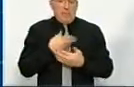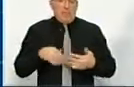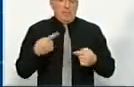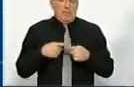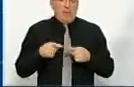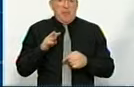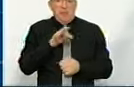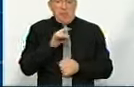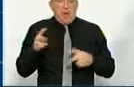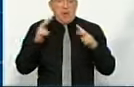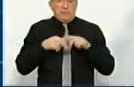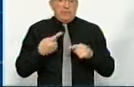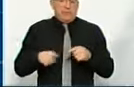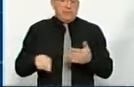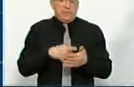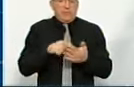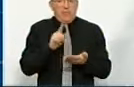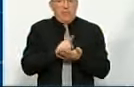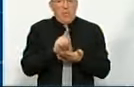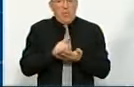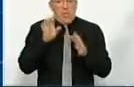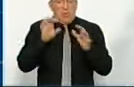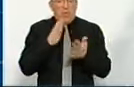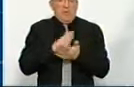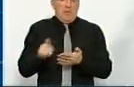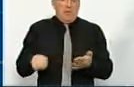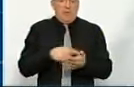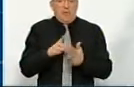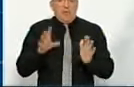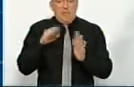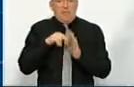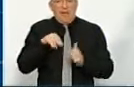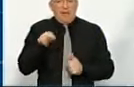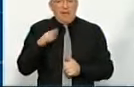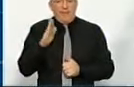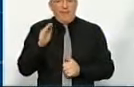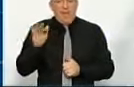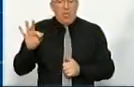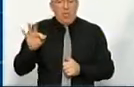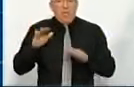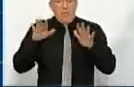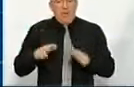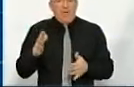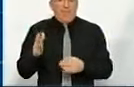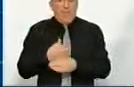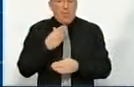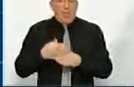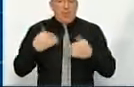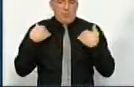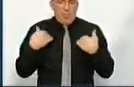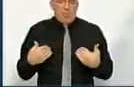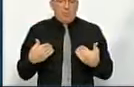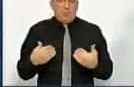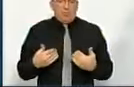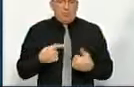з мерами розглядали це питання. В податковому кодексі є питання зарахування ПДФО за місцем виробничих потужностей. Податок з